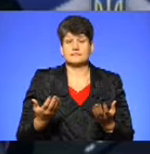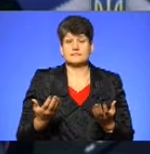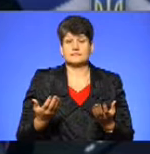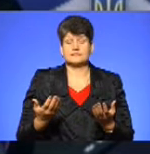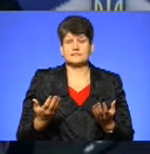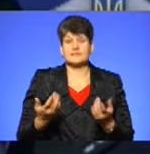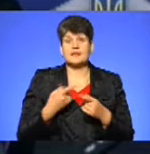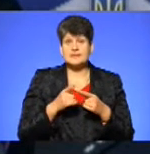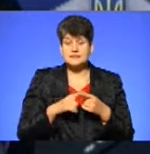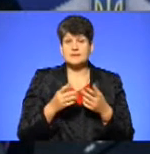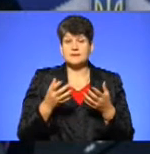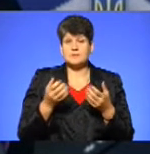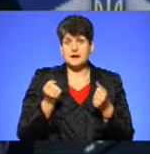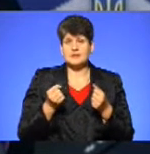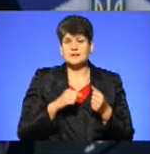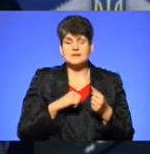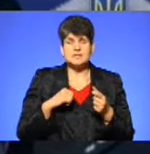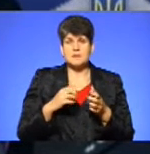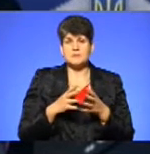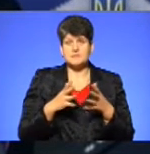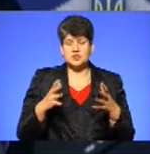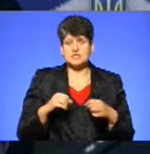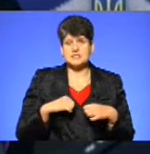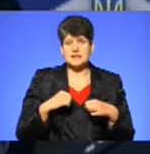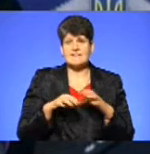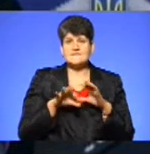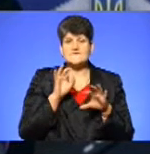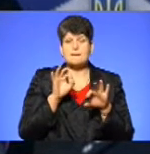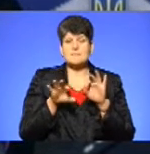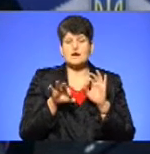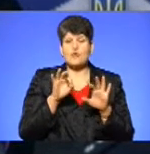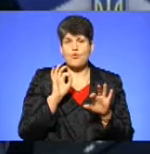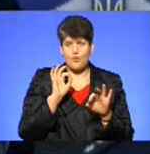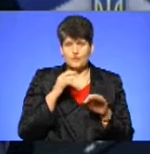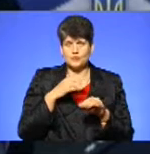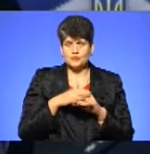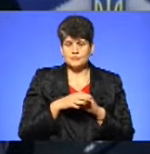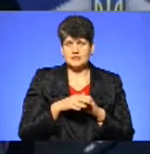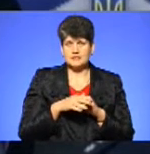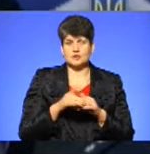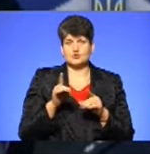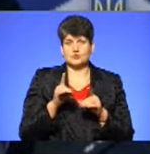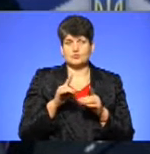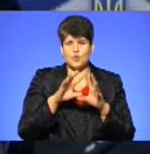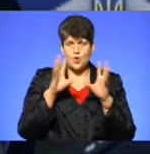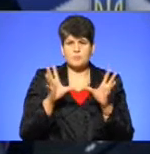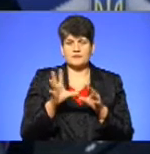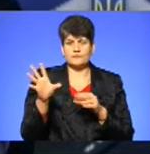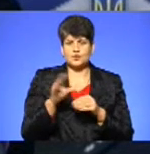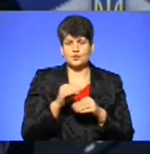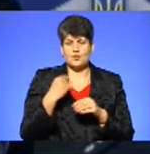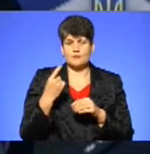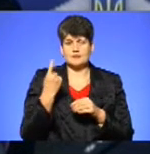І це бралися міста, самі більші, і старалися тільки вибірково. Ви самі розумієте, фізично, щоб охопити цілу область за